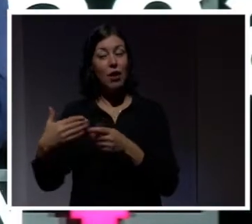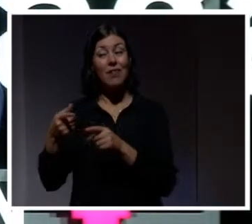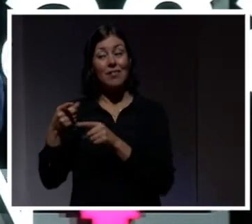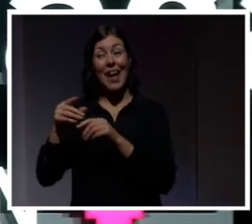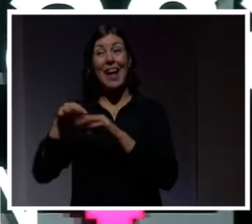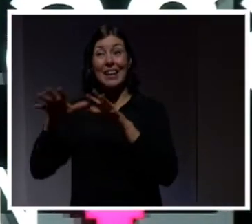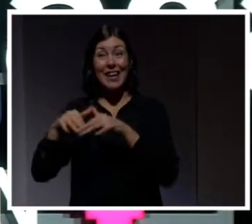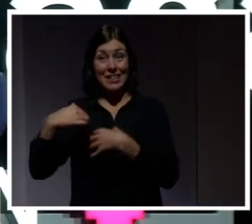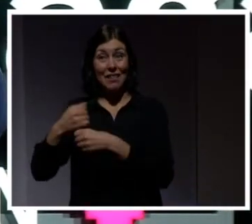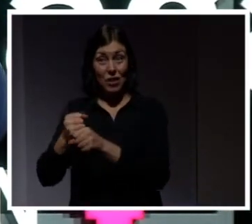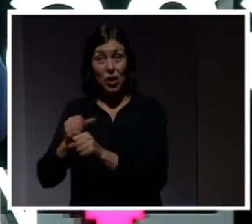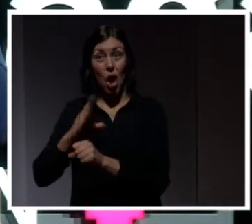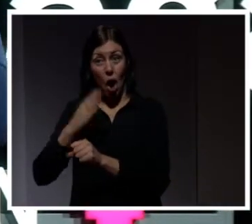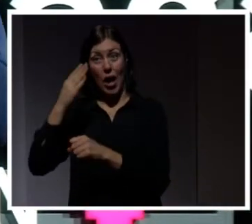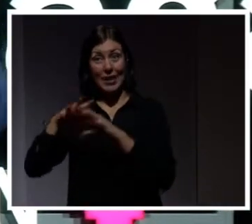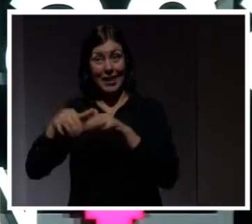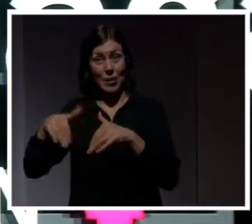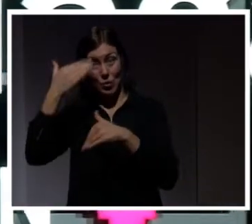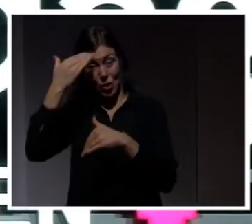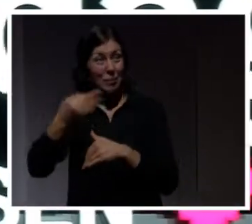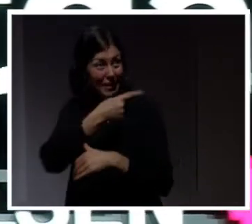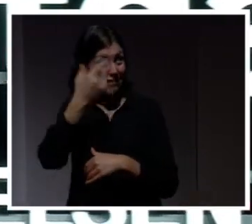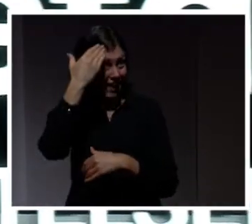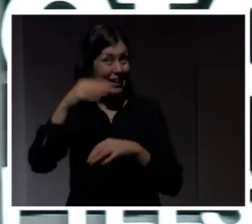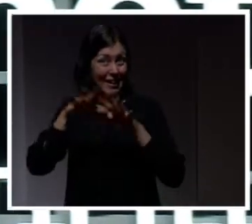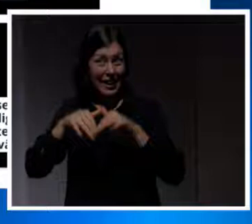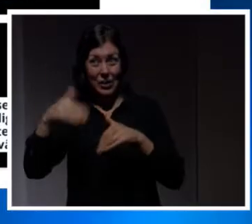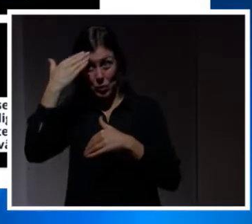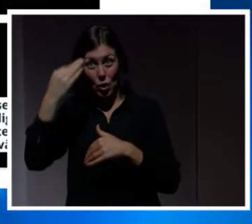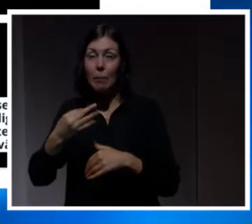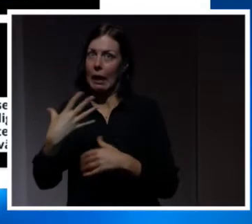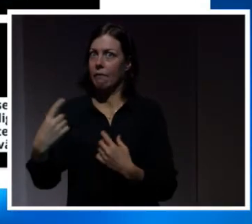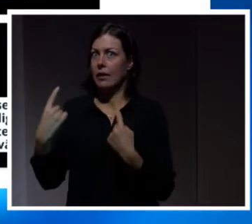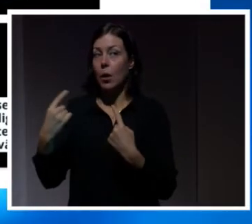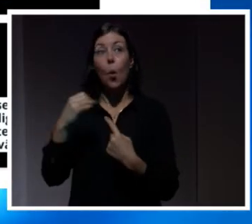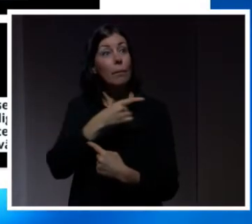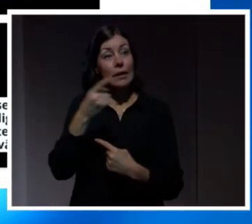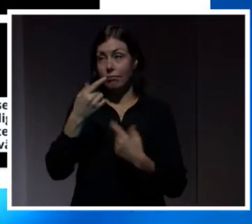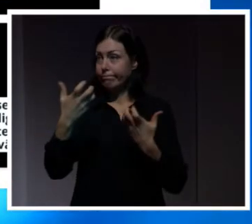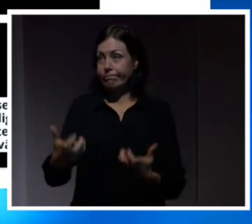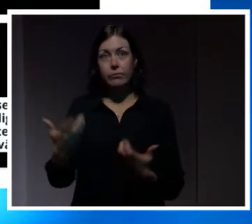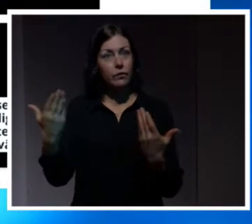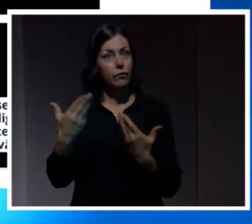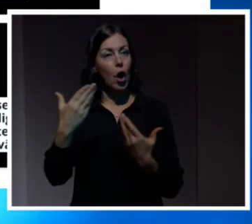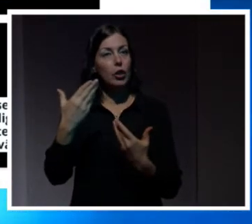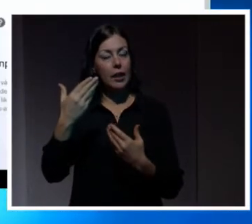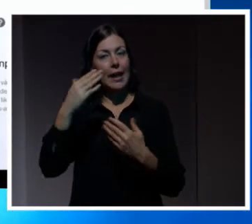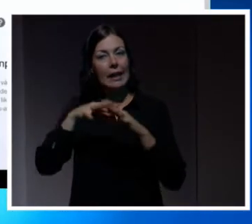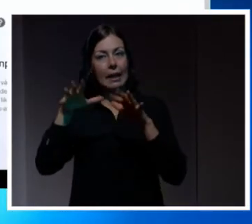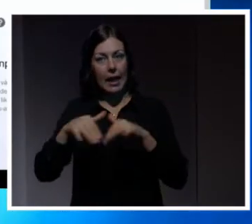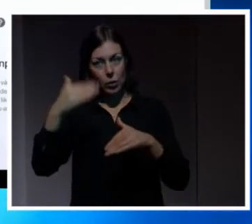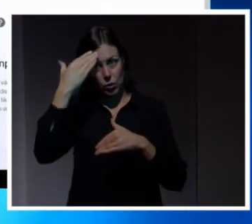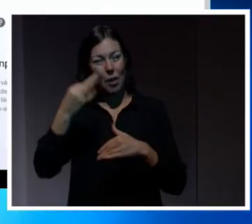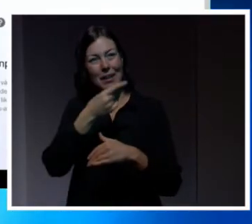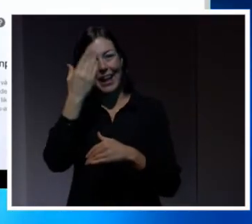internetkunskap. Känner ni till internetkunskap? Det är fantastiskt. Om ni inte känner till internetkunskap så gå in på Internetstiftelsens webbplats.